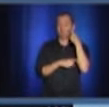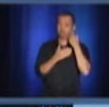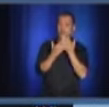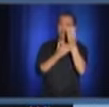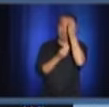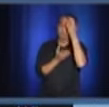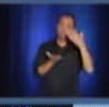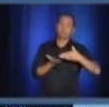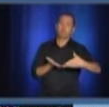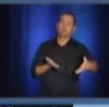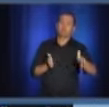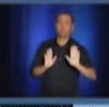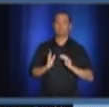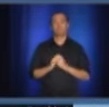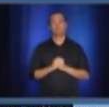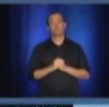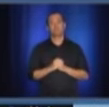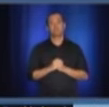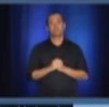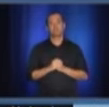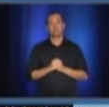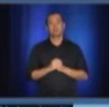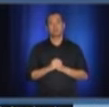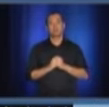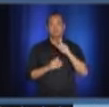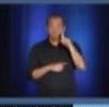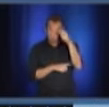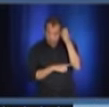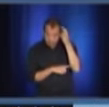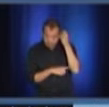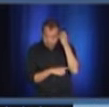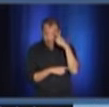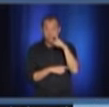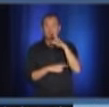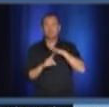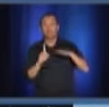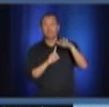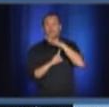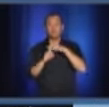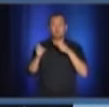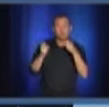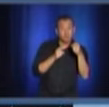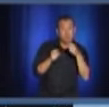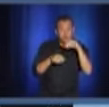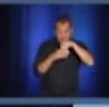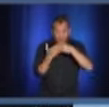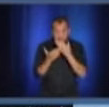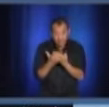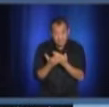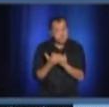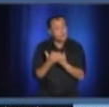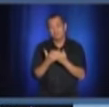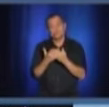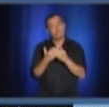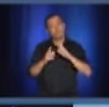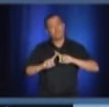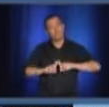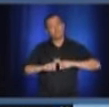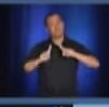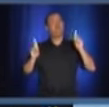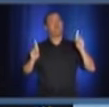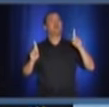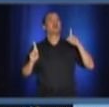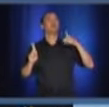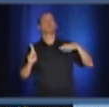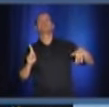faut comprendre que les contextes, je vous dirais, contrôlés en classe, etc., sont différents d'un contexte. Je vous dirais, quand vous allez